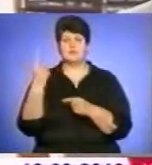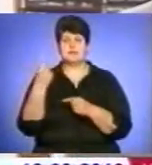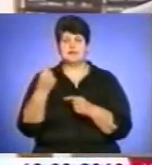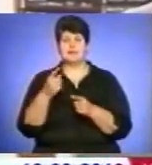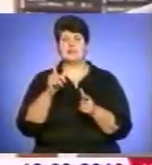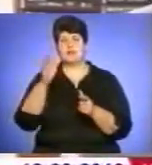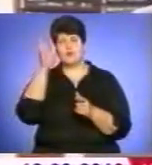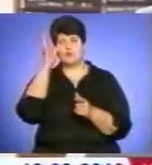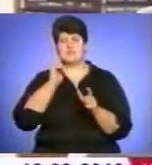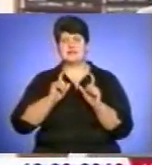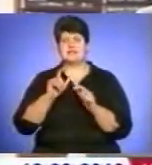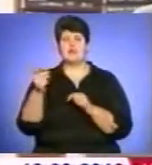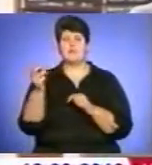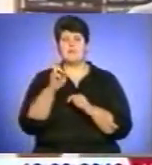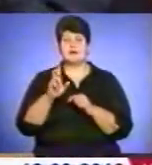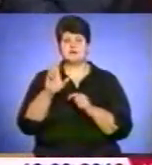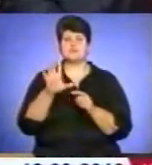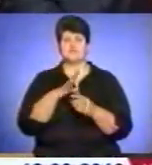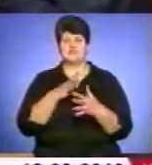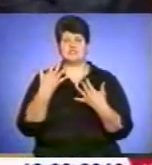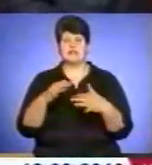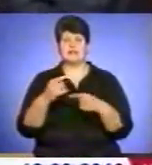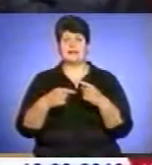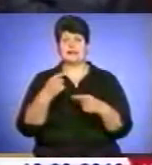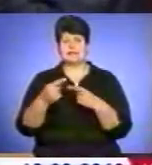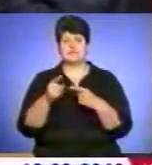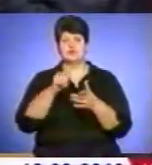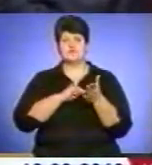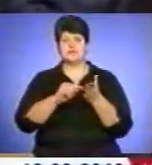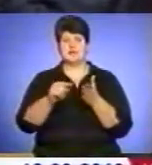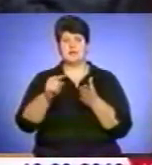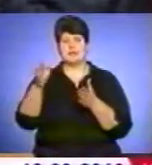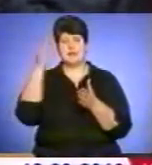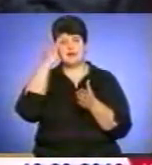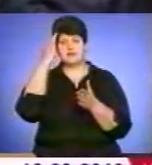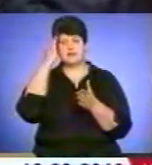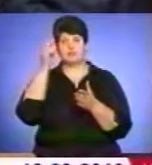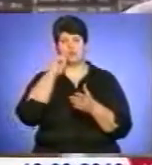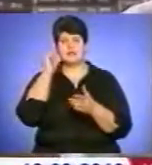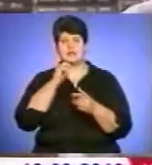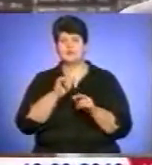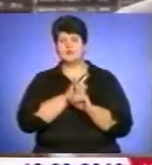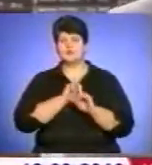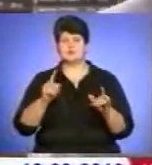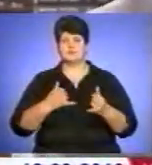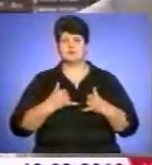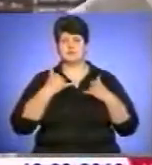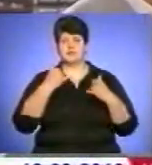березні стала традицією НТШ. Тут відзначають геніїв України, особлива Шана Шевченкові. 9